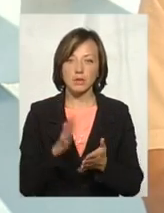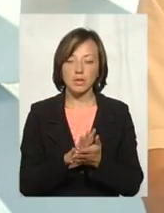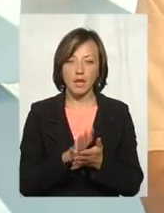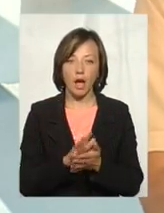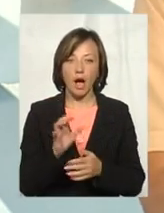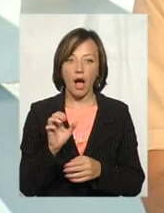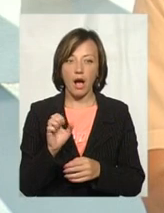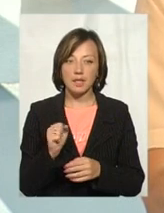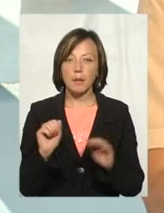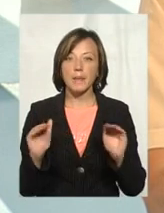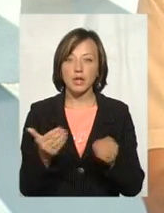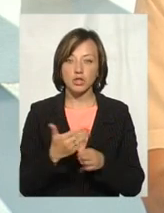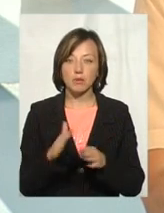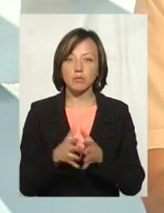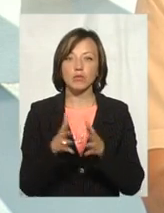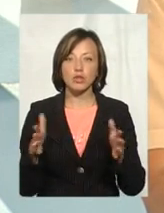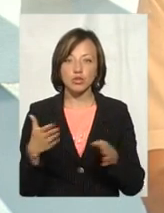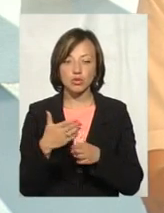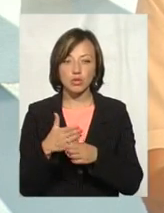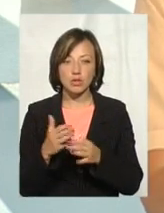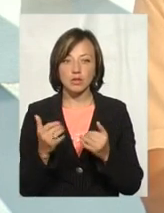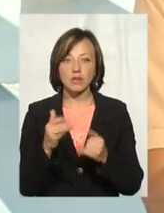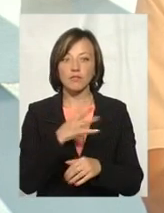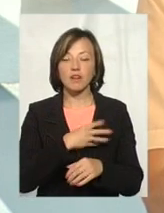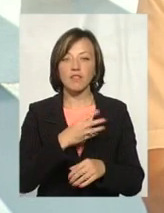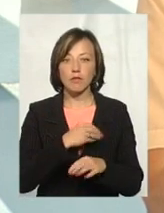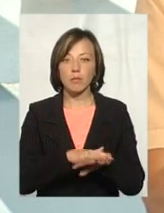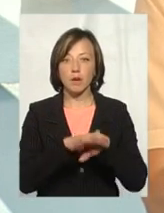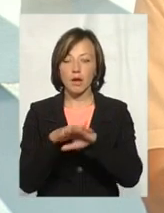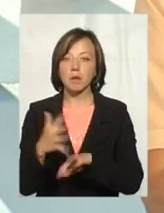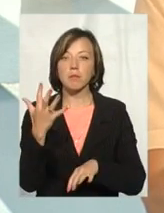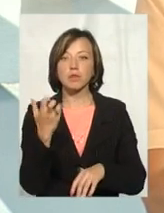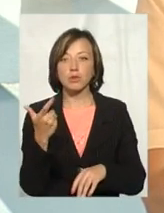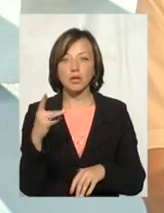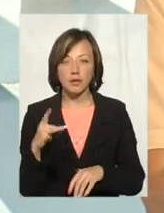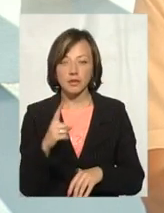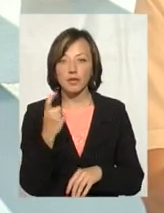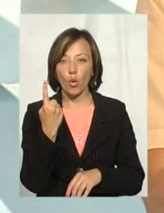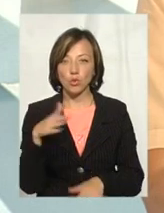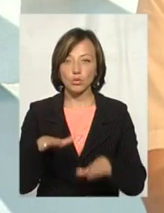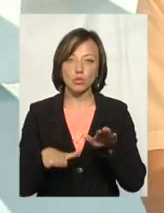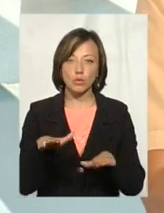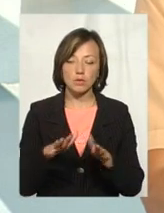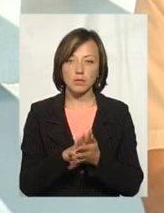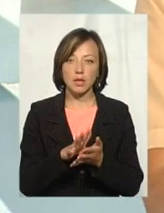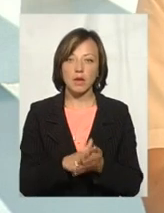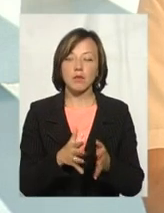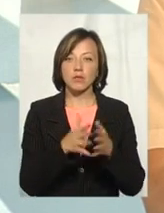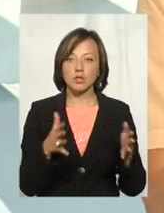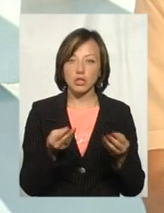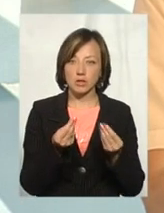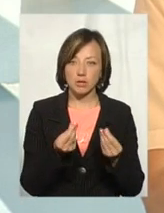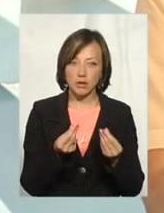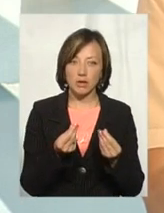а це менша частина, всього Львів перераховує 500 гривень за одну тонну сміття. Більша частина цих